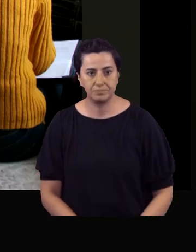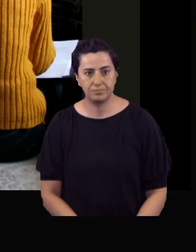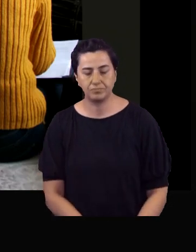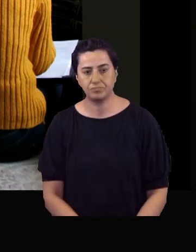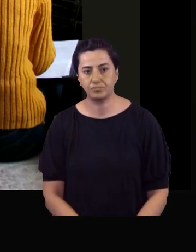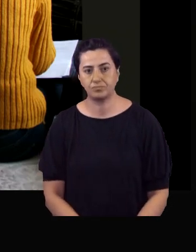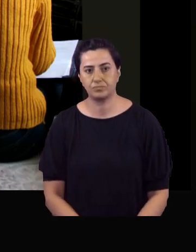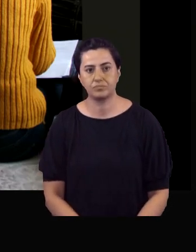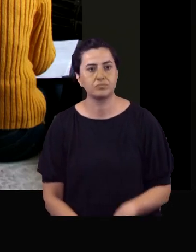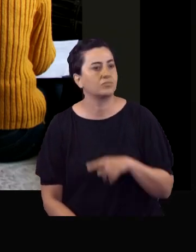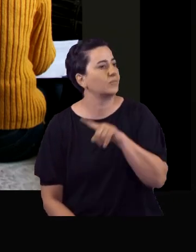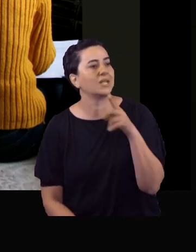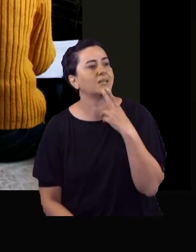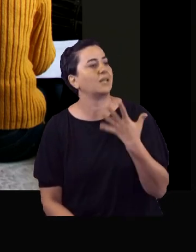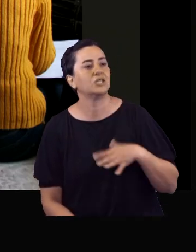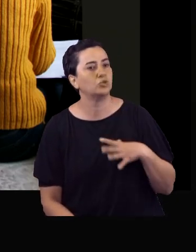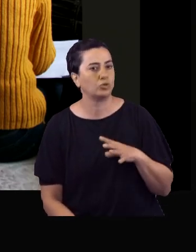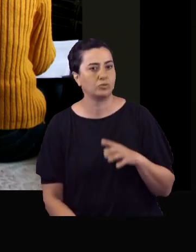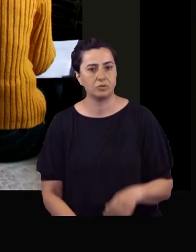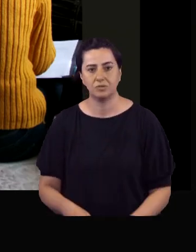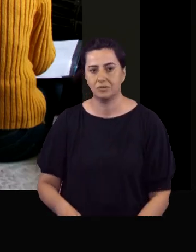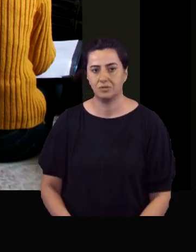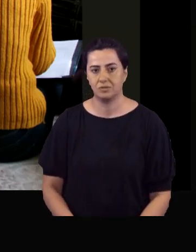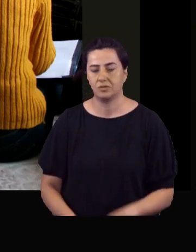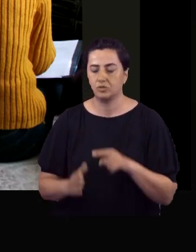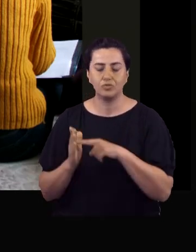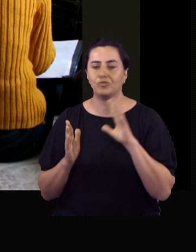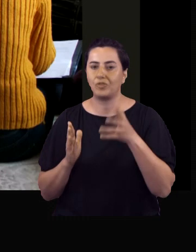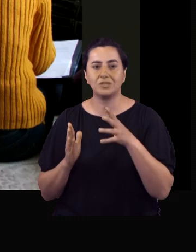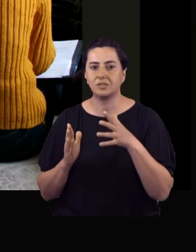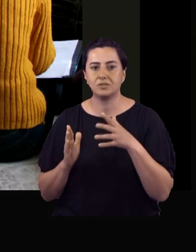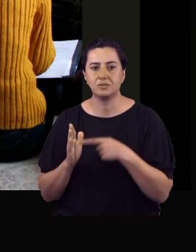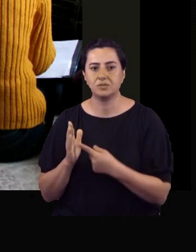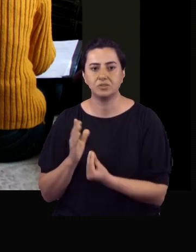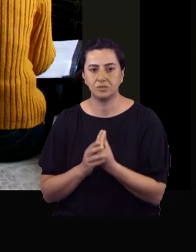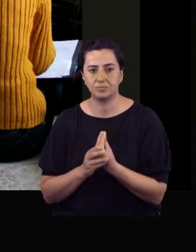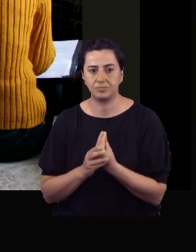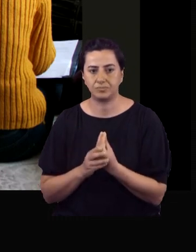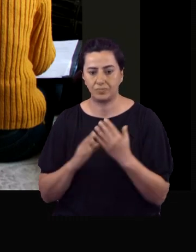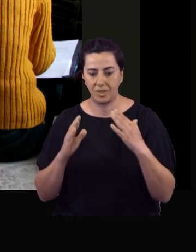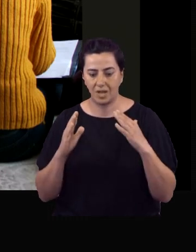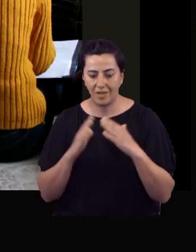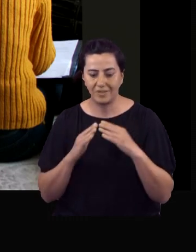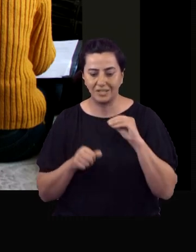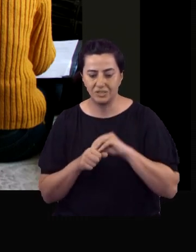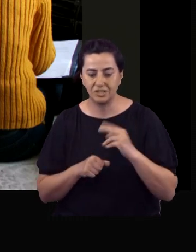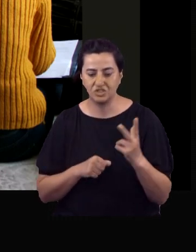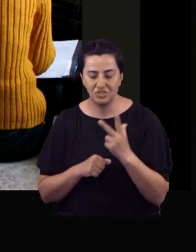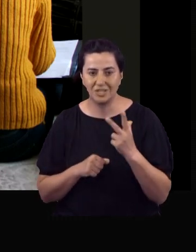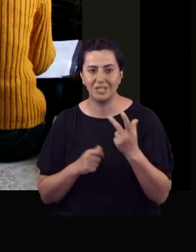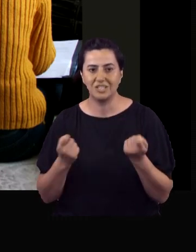Soru formunda en çok şunlar çıktı. Şiddet,